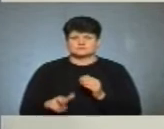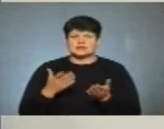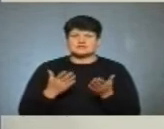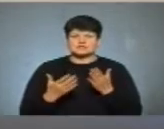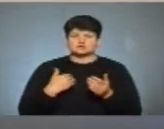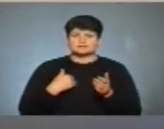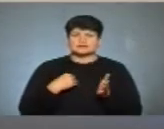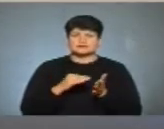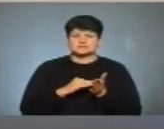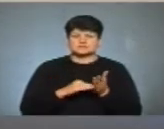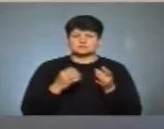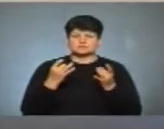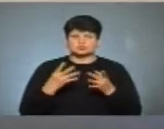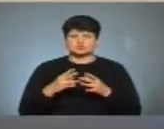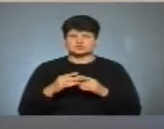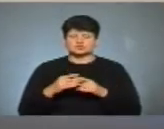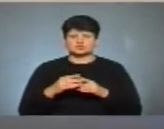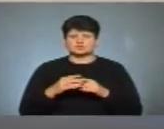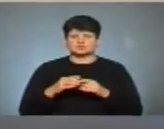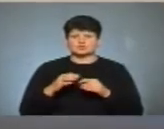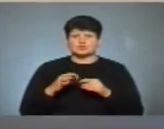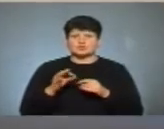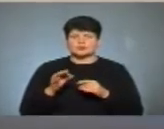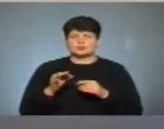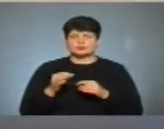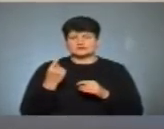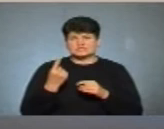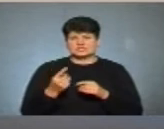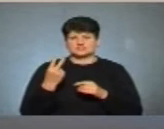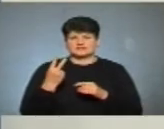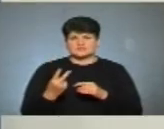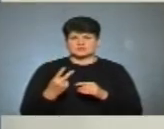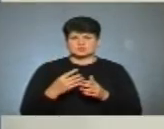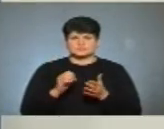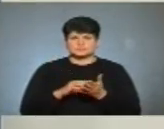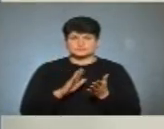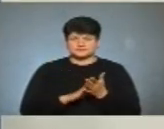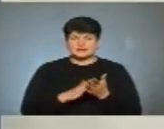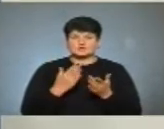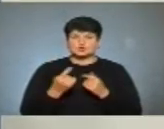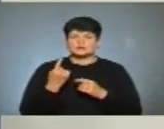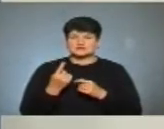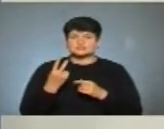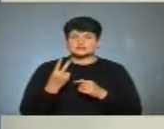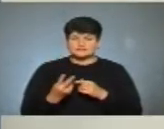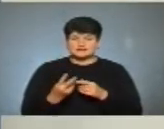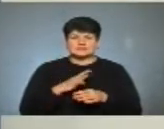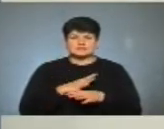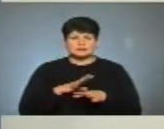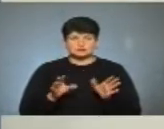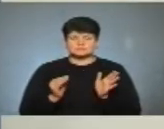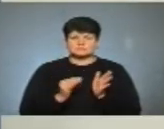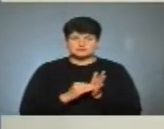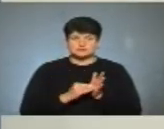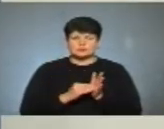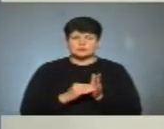напишуть просто 1-2, чи буде зарахованим цей голос? Якщо 1-2 і, відповідно, не буде проставлено